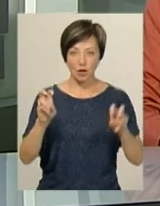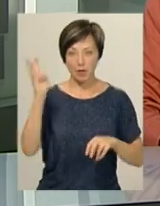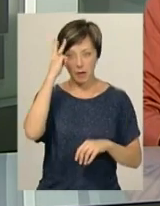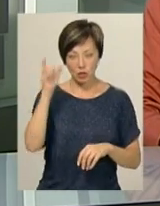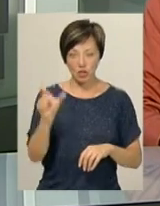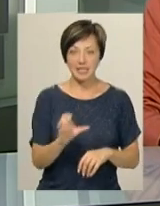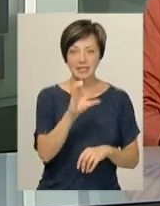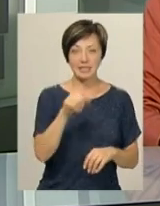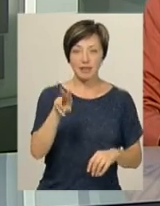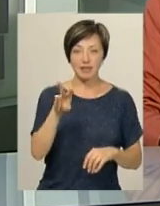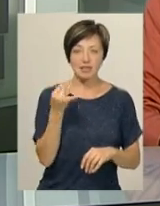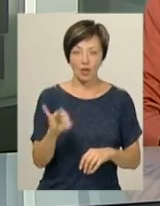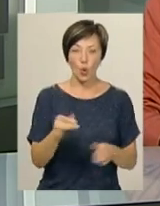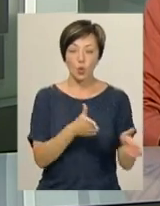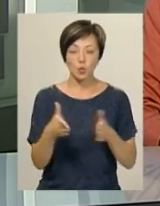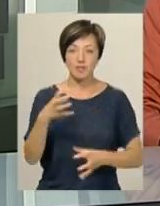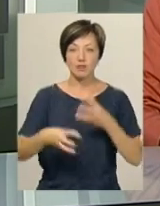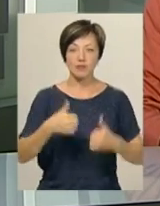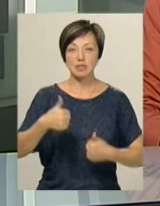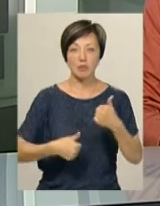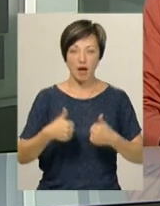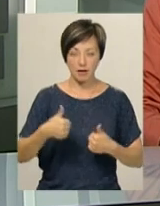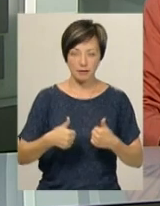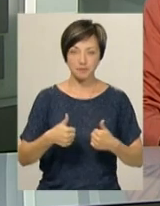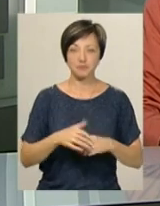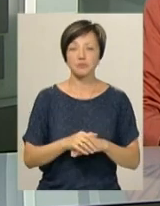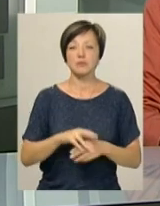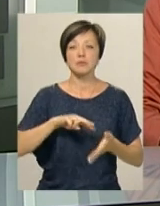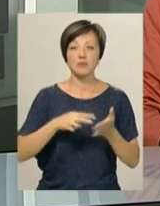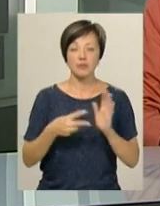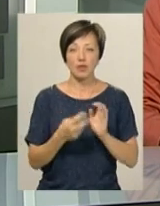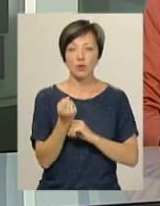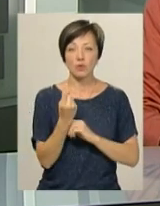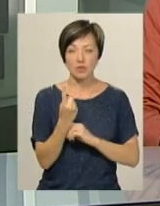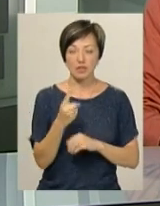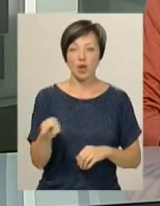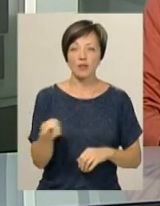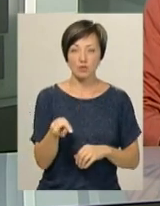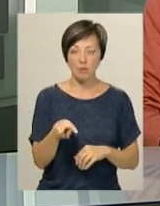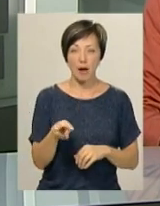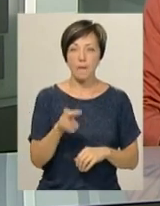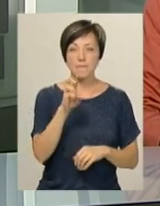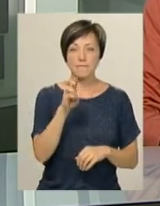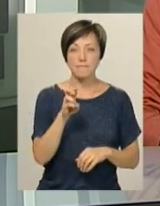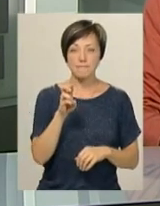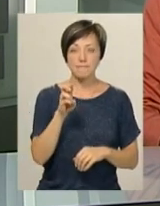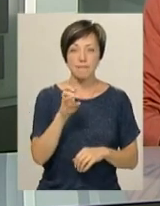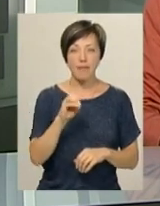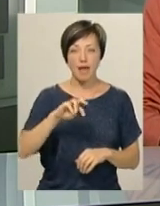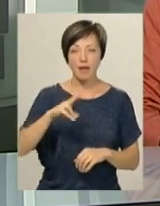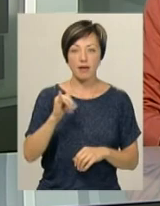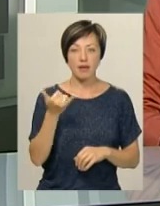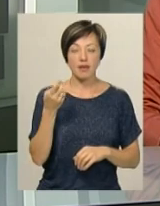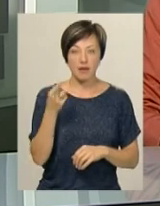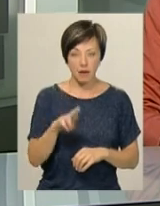Руслан Сідлецький готується до світових змагань «Містер-Юніверс». Вони заплановані 11 листопада у Бельгії. 27 жовтня у